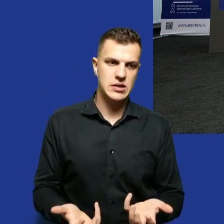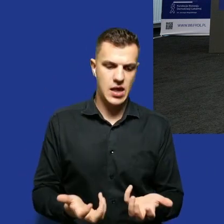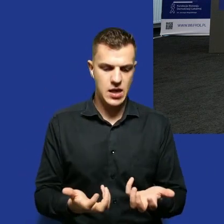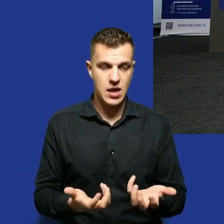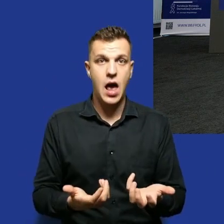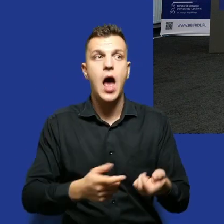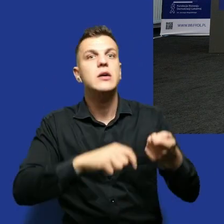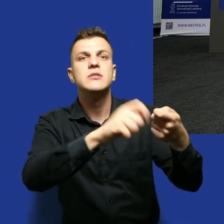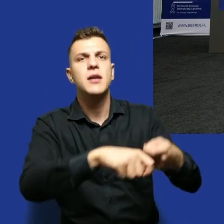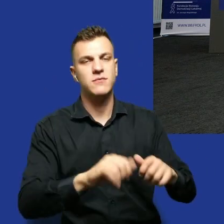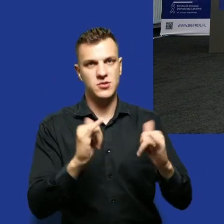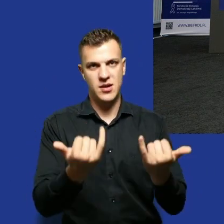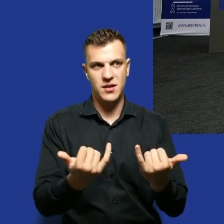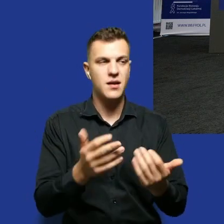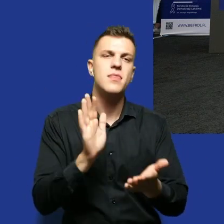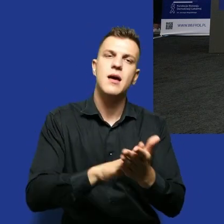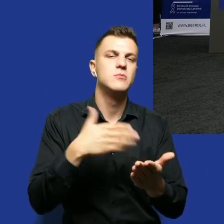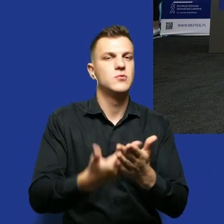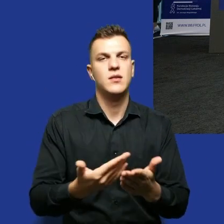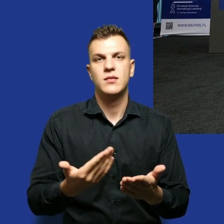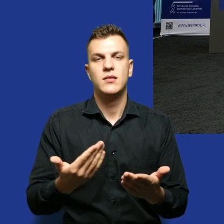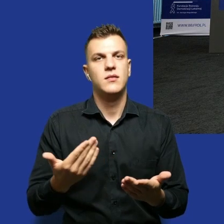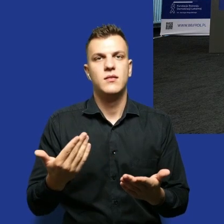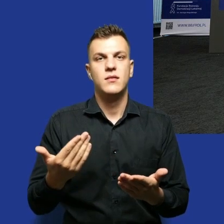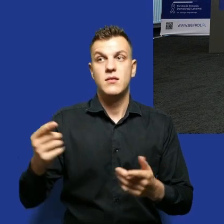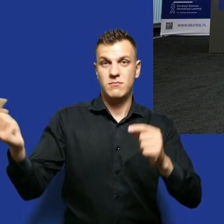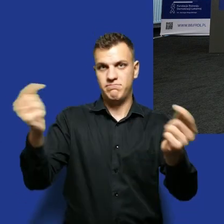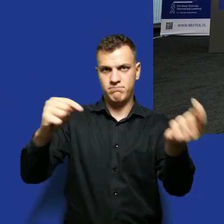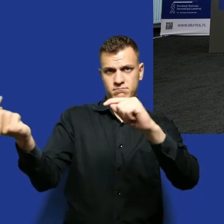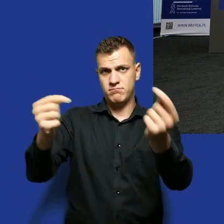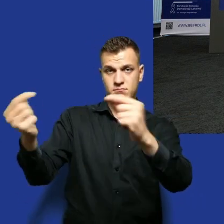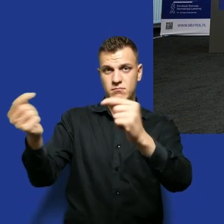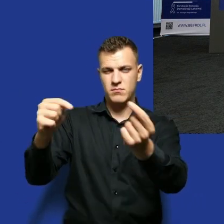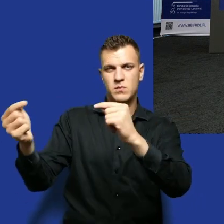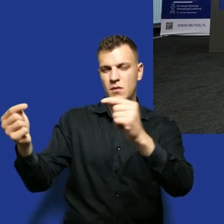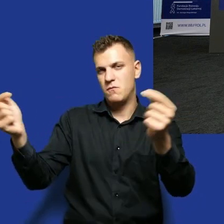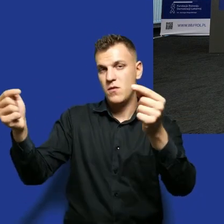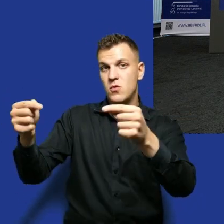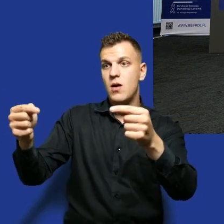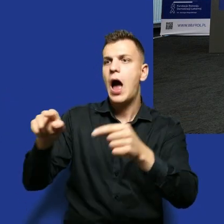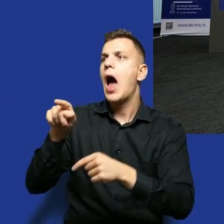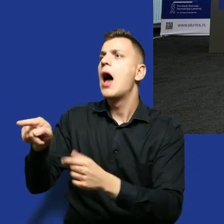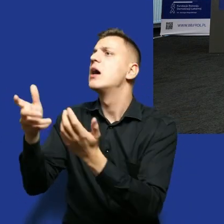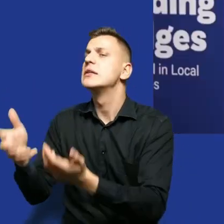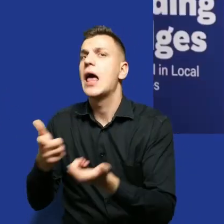są dwie strony i zaczniemy rozpatrywać ich intencje, to nigdy nie dojdziemy do jakiegoś